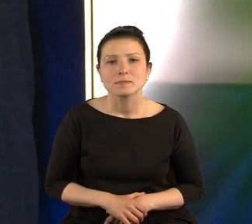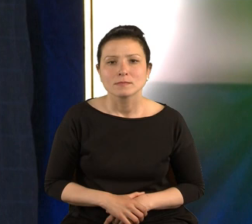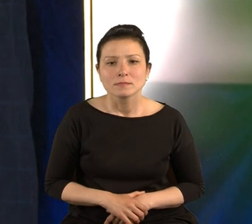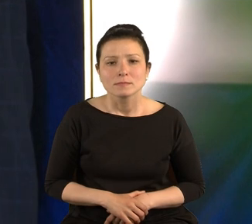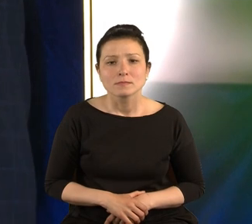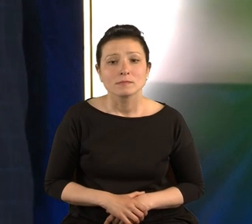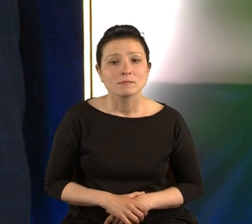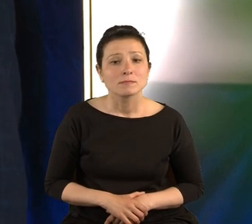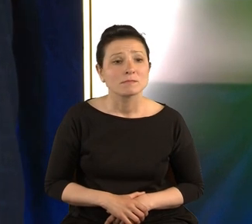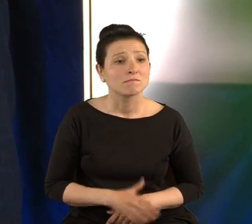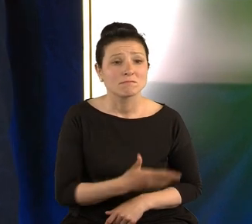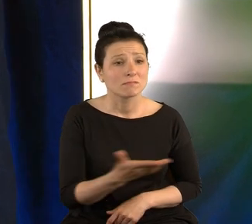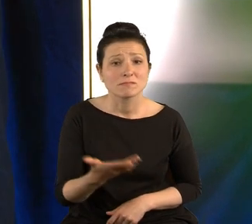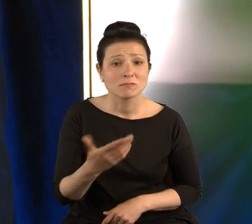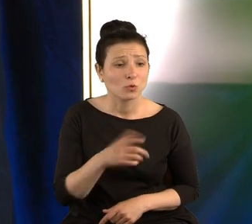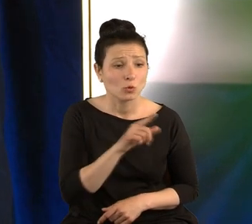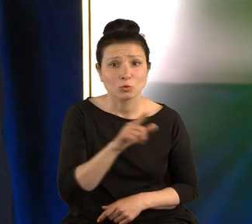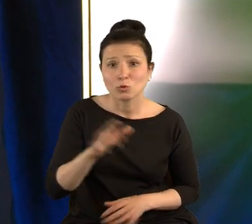I co chcecie zrobić z tą wiedzą?